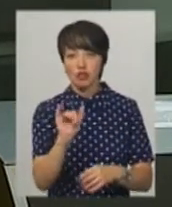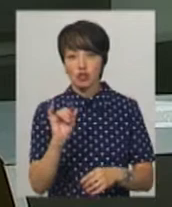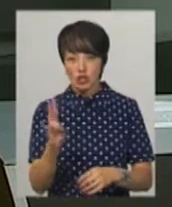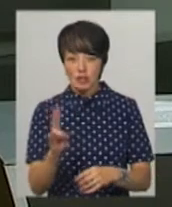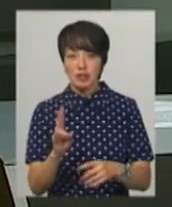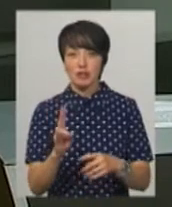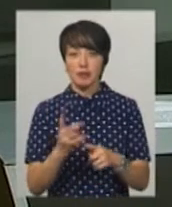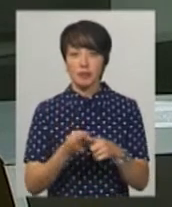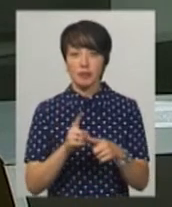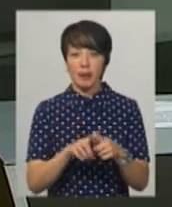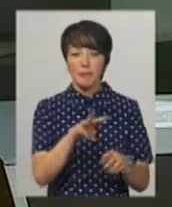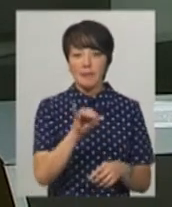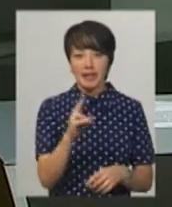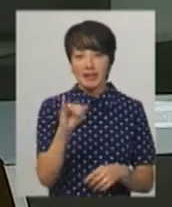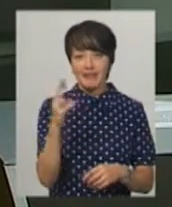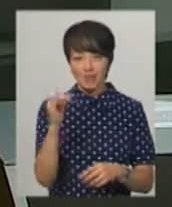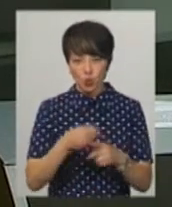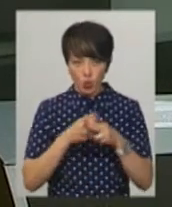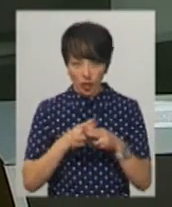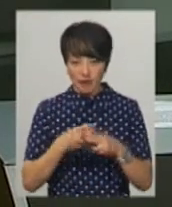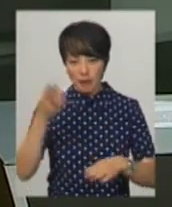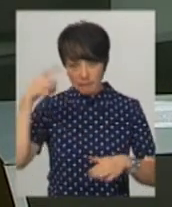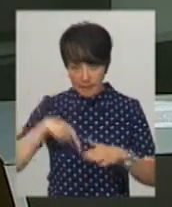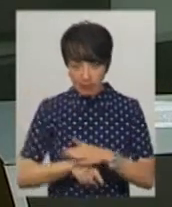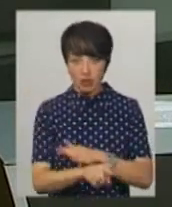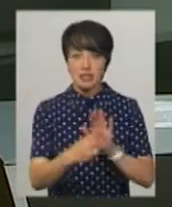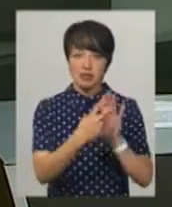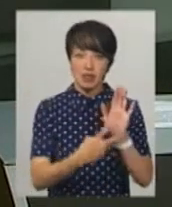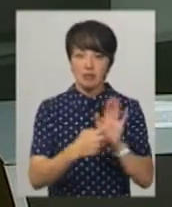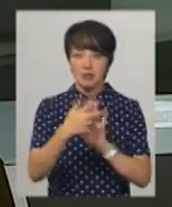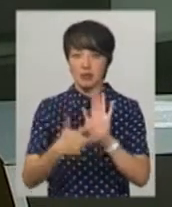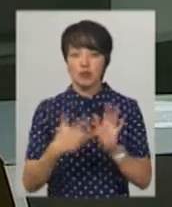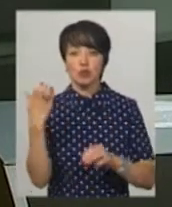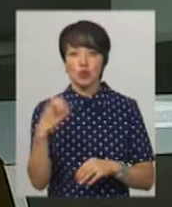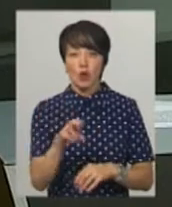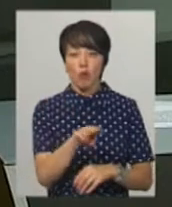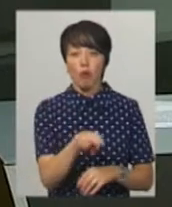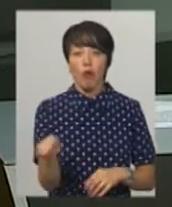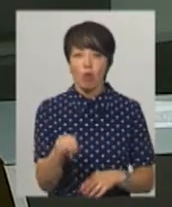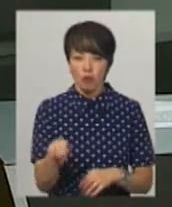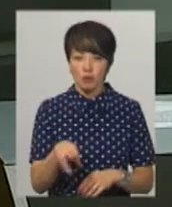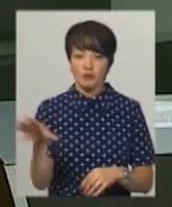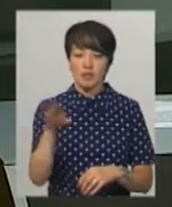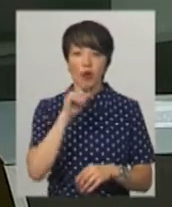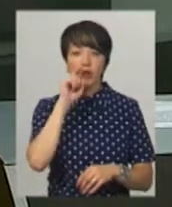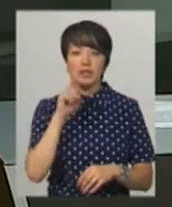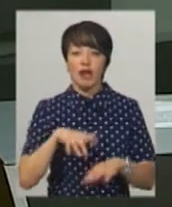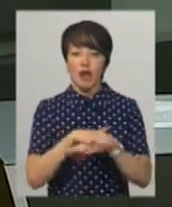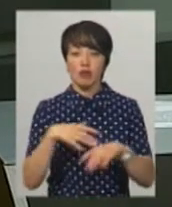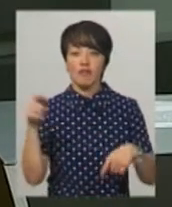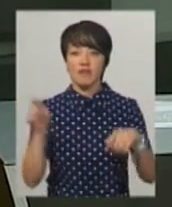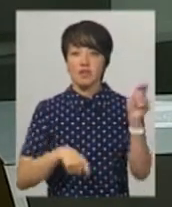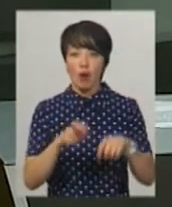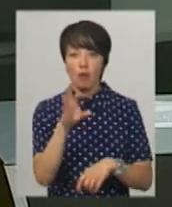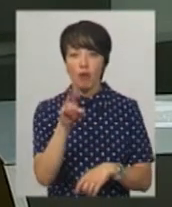рери в Меньковецькій державі. Підземні шляхи 17-18 століть у Полоному, всеукраїнський етнофестиваль